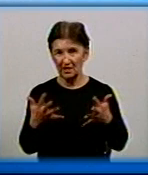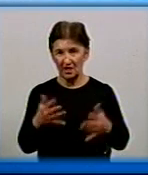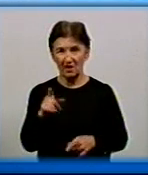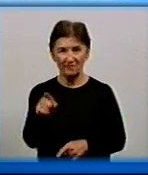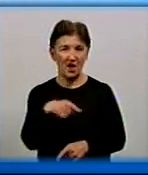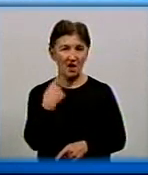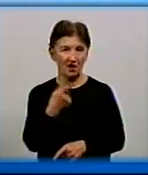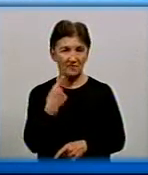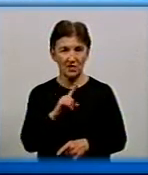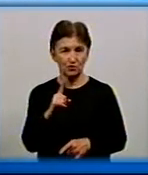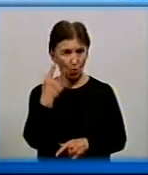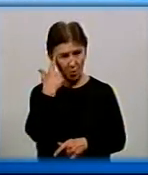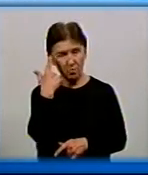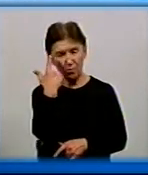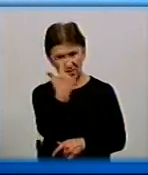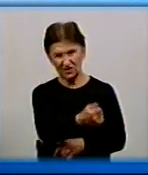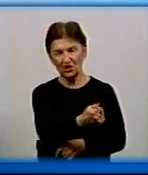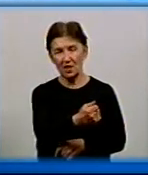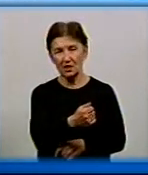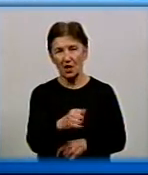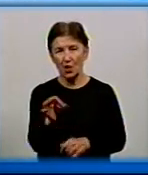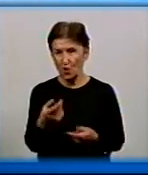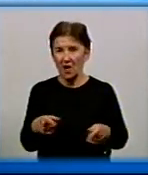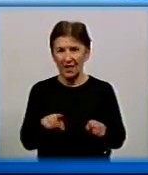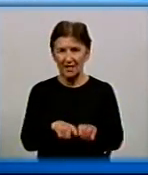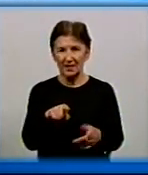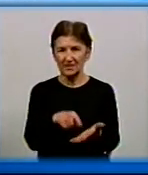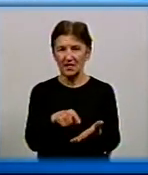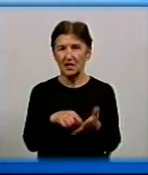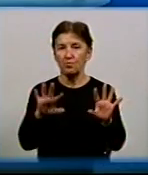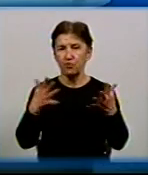говорили про те, що попереджали тепловиків про ось такий розвиток подій.